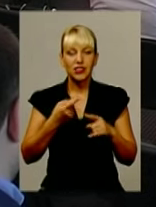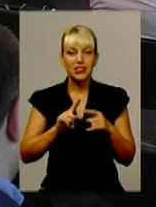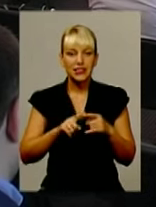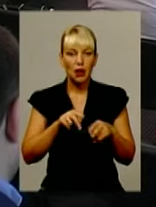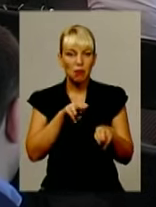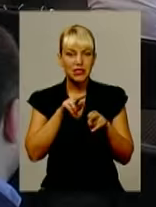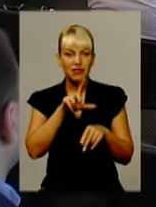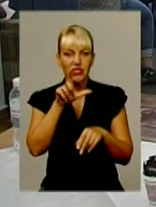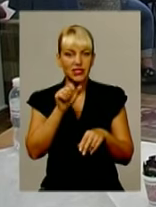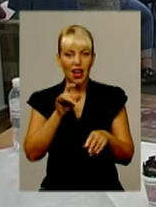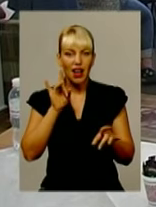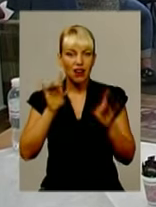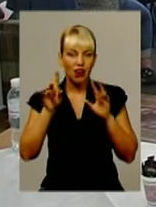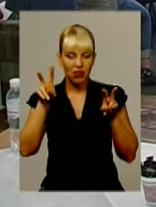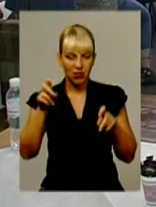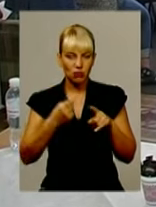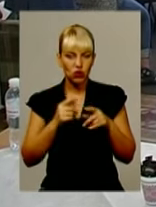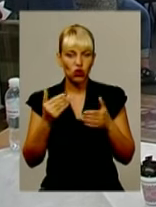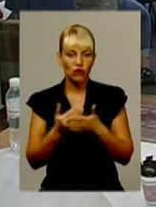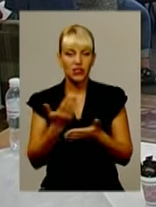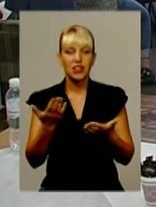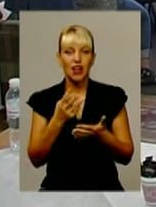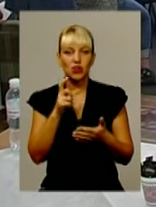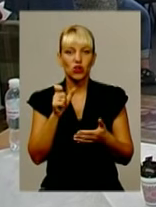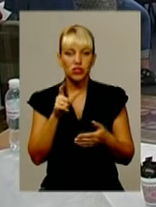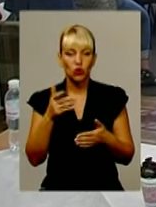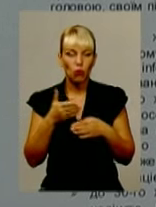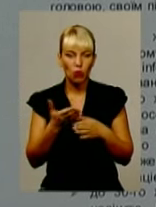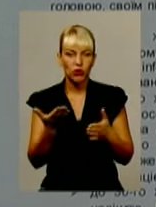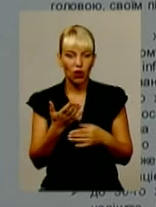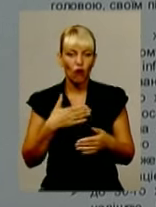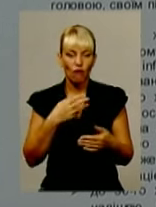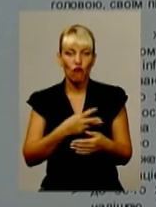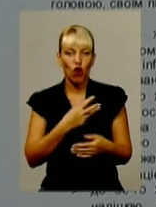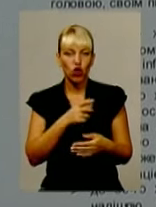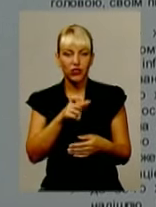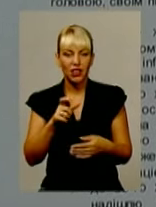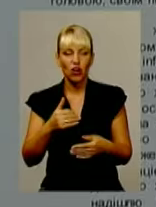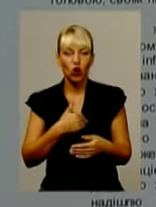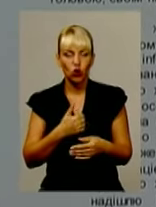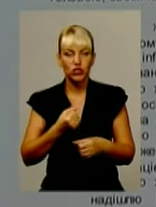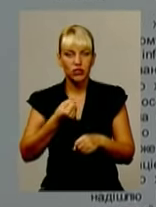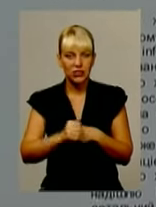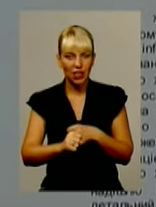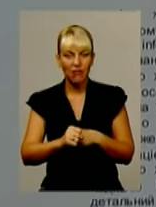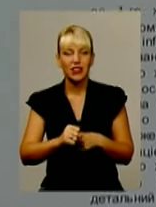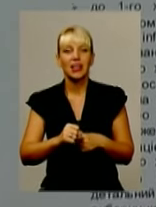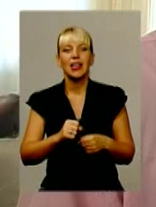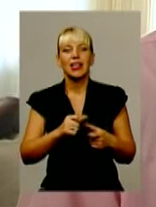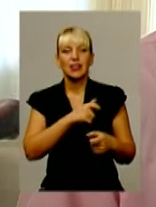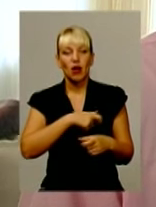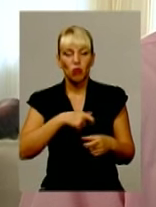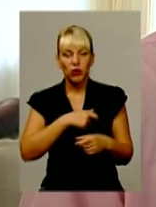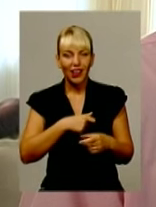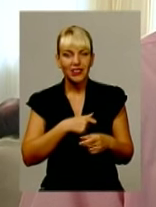своєрідна новація, за допомогою якої волонтери хочуть змусити кандидатів звітувати про кошти, витрачені на зовнішню рекламу.